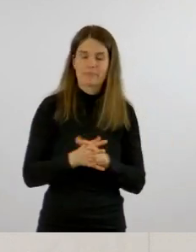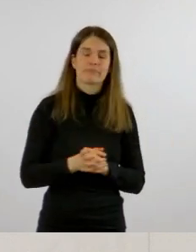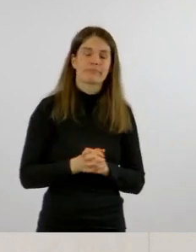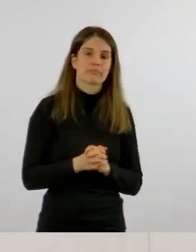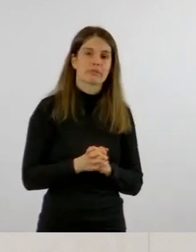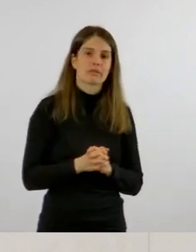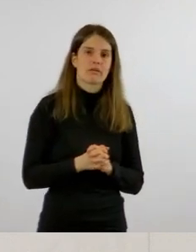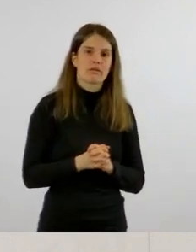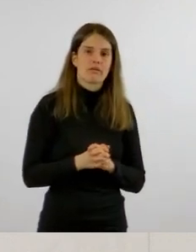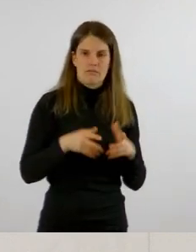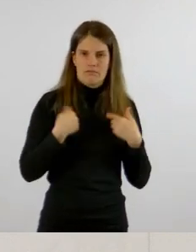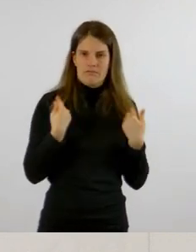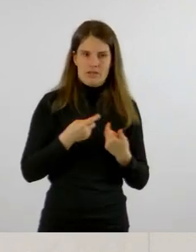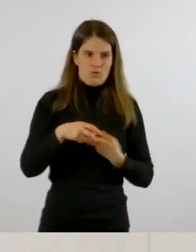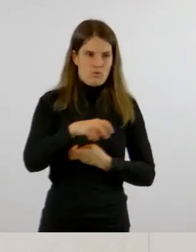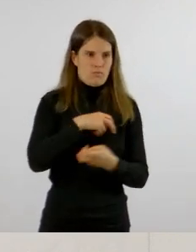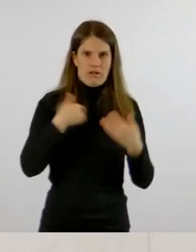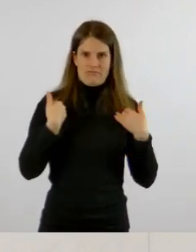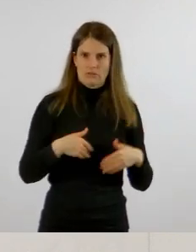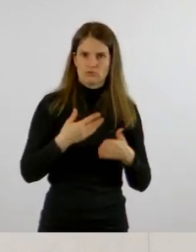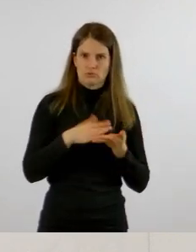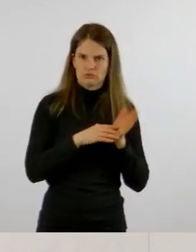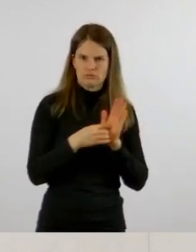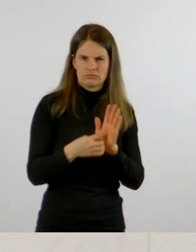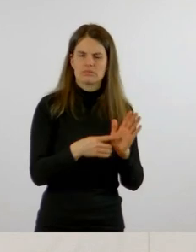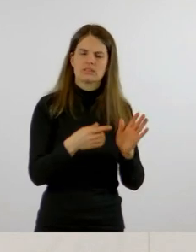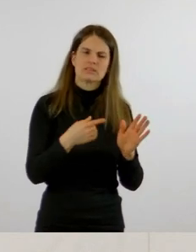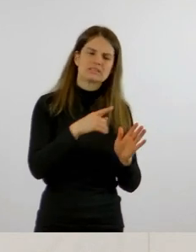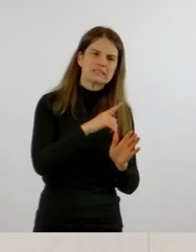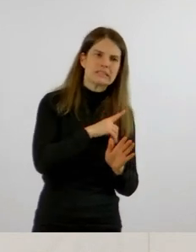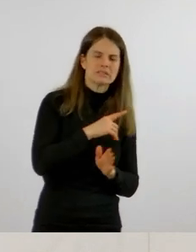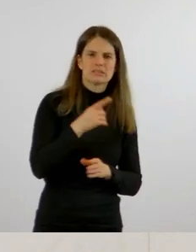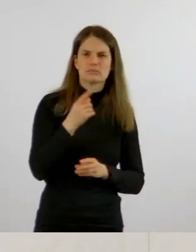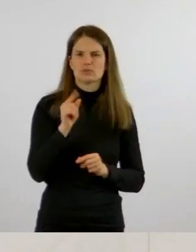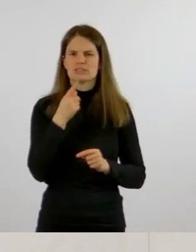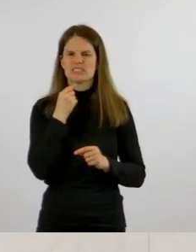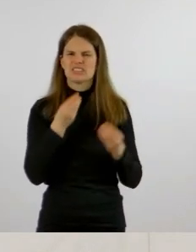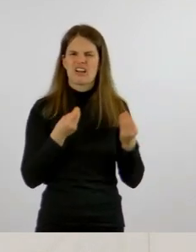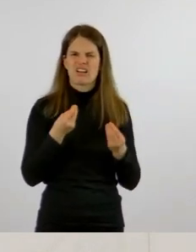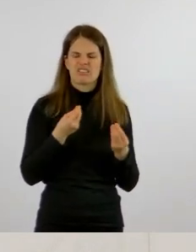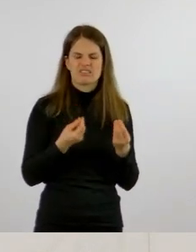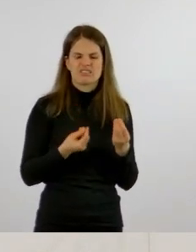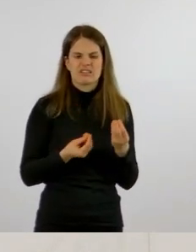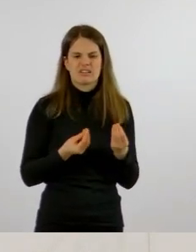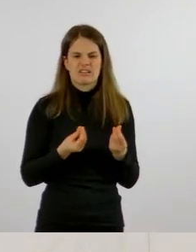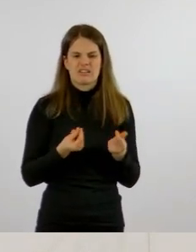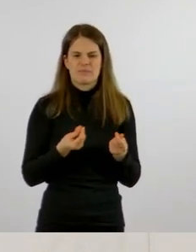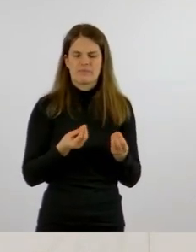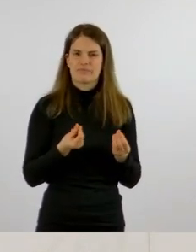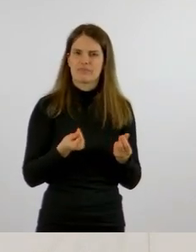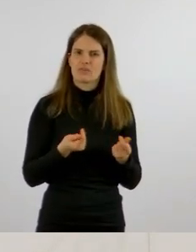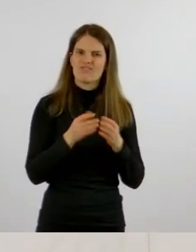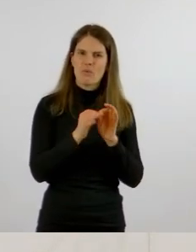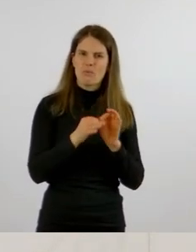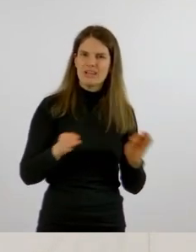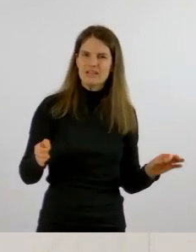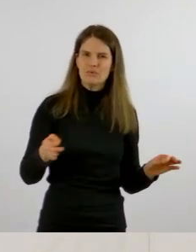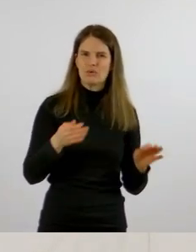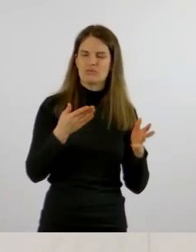Ich finde es ziemlich vermessen, eine solche